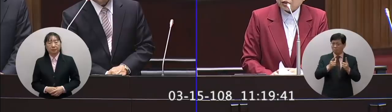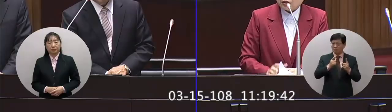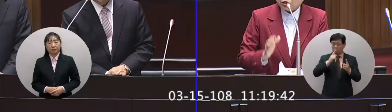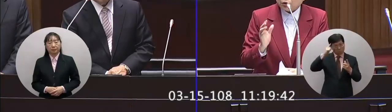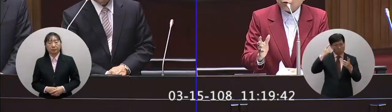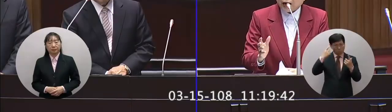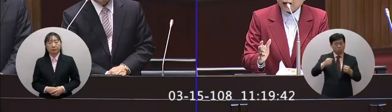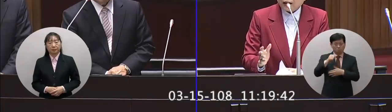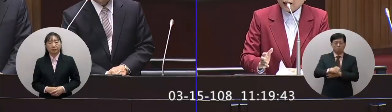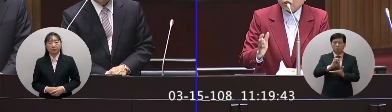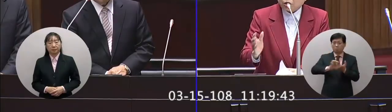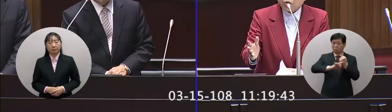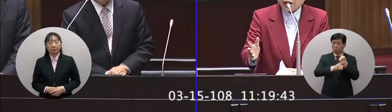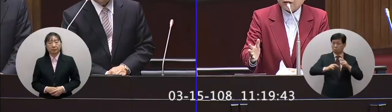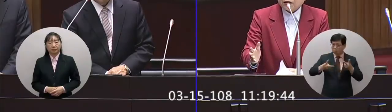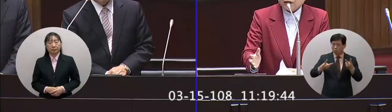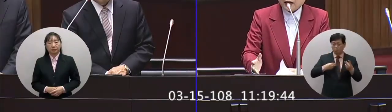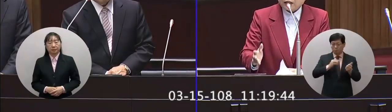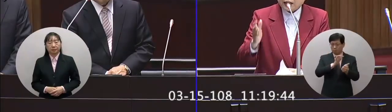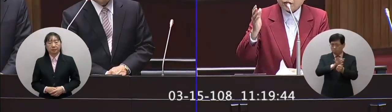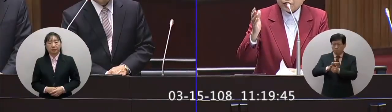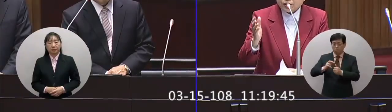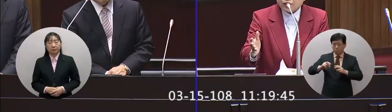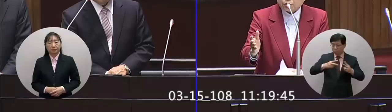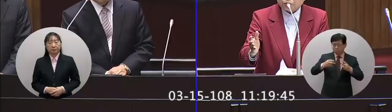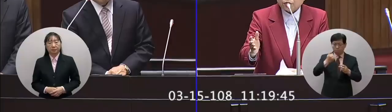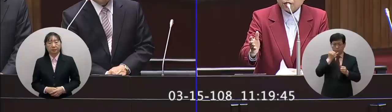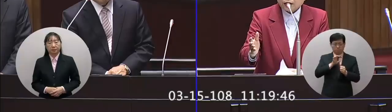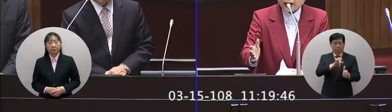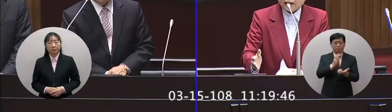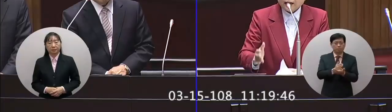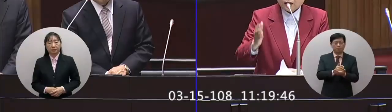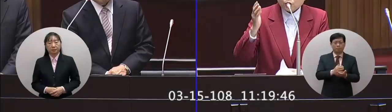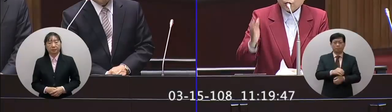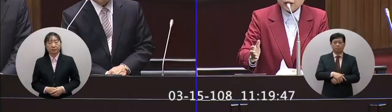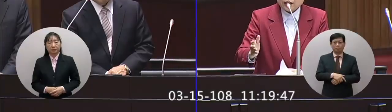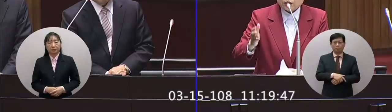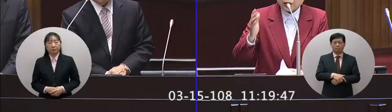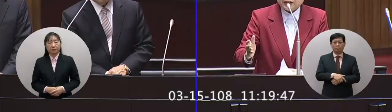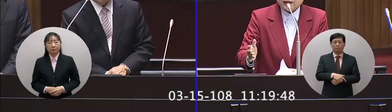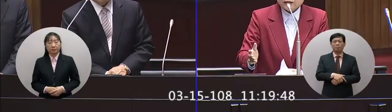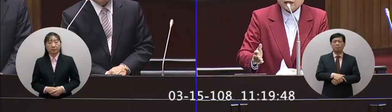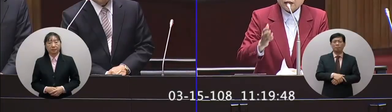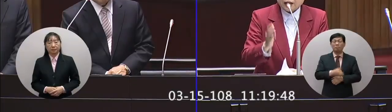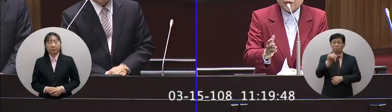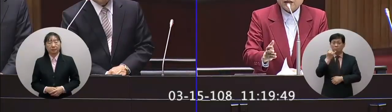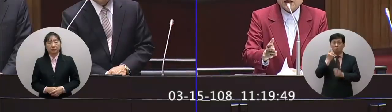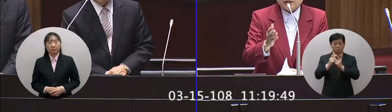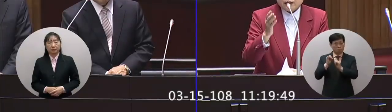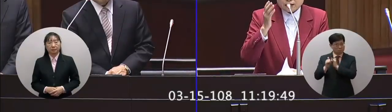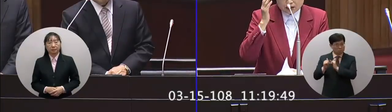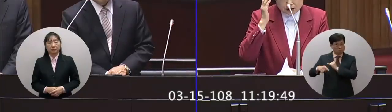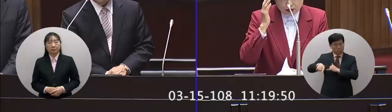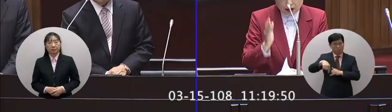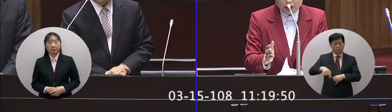法治,修法,來周延,來產生嚇阻來做一個對人民